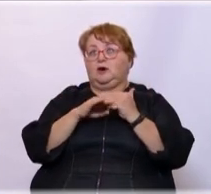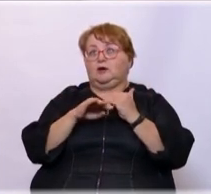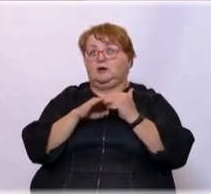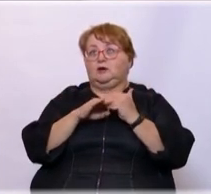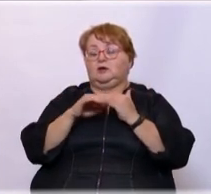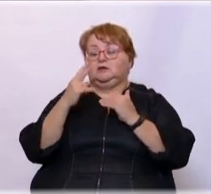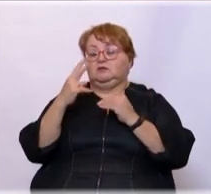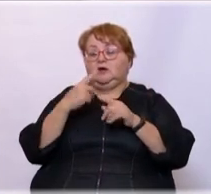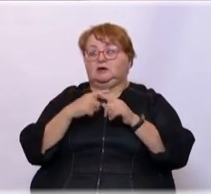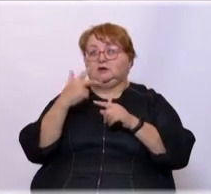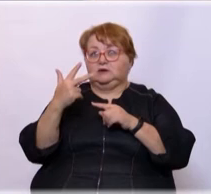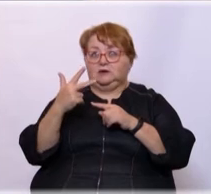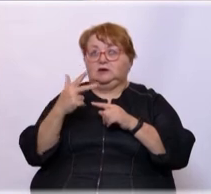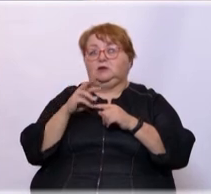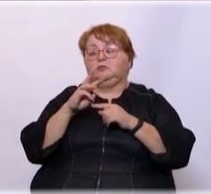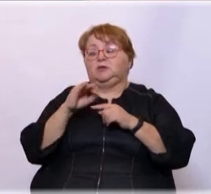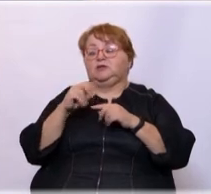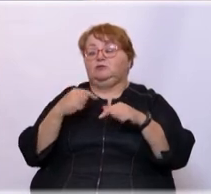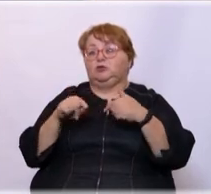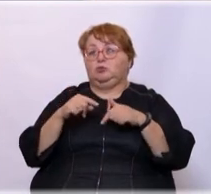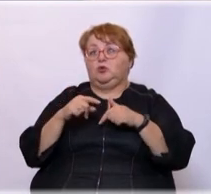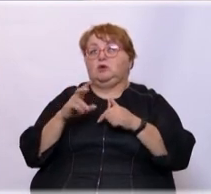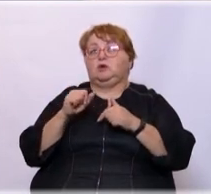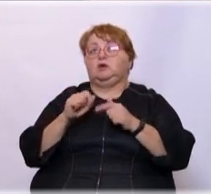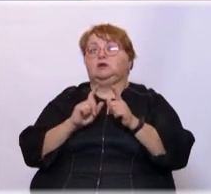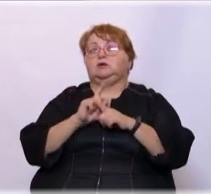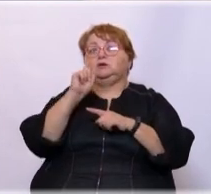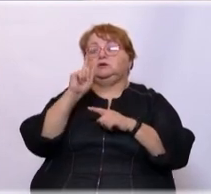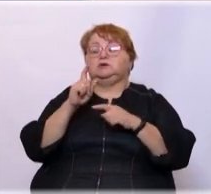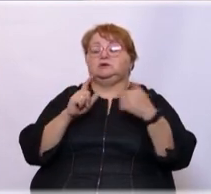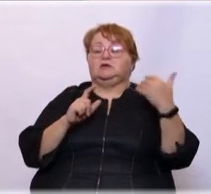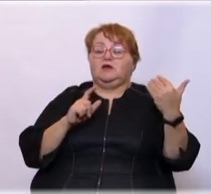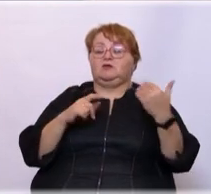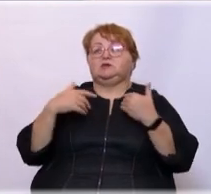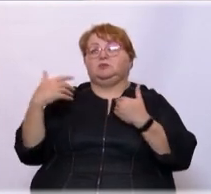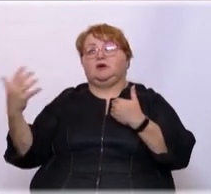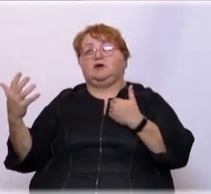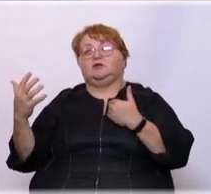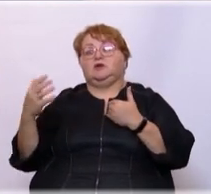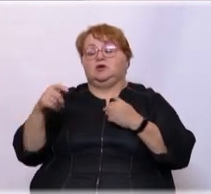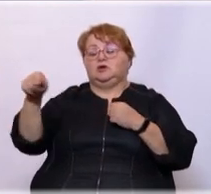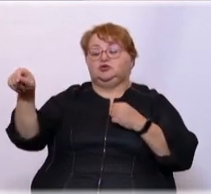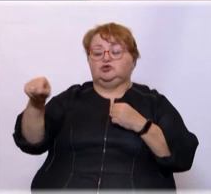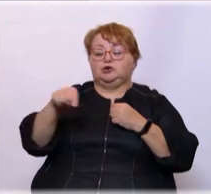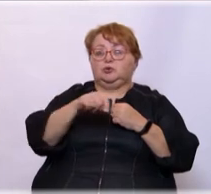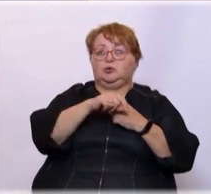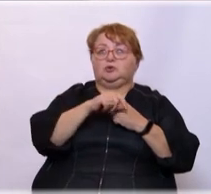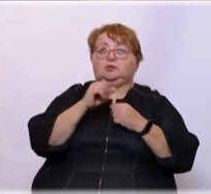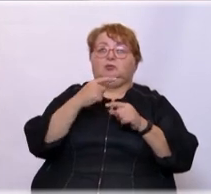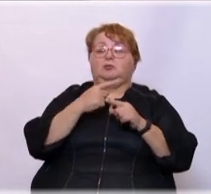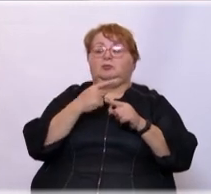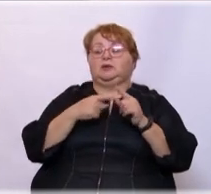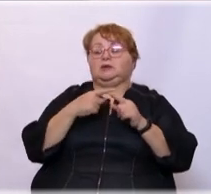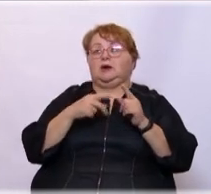Два на три. Как мини-футбольная. Исходная зона слева, исходная справа, чертой… Это полтора